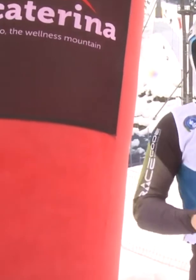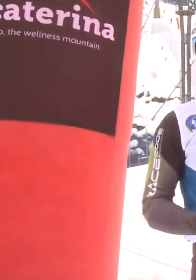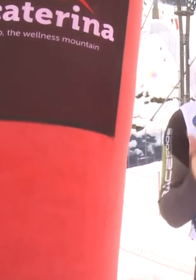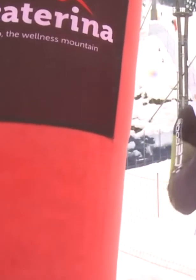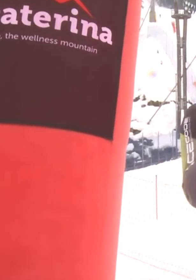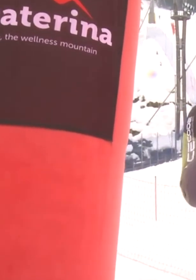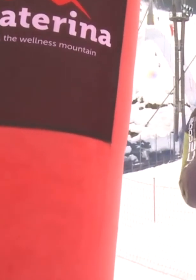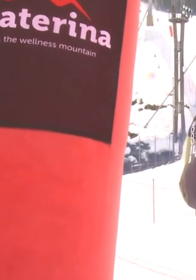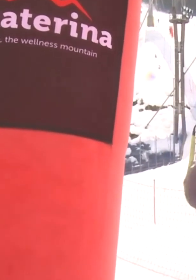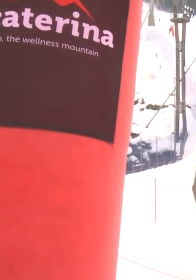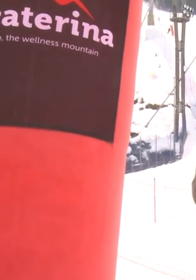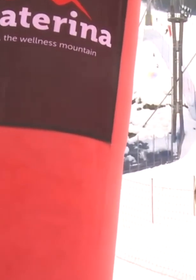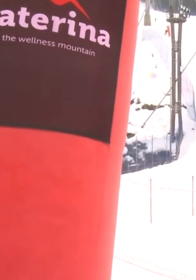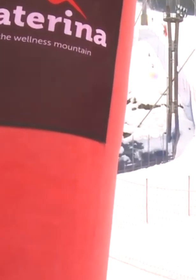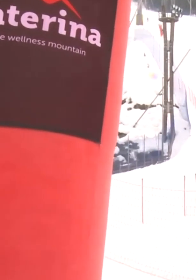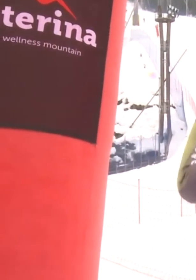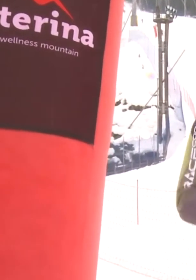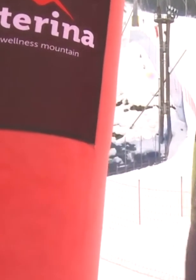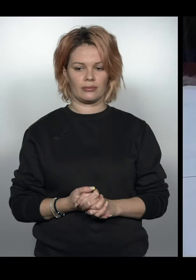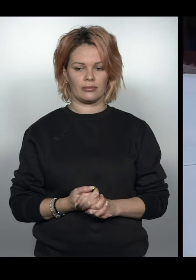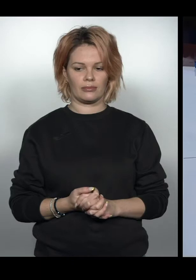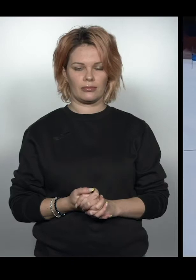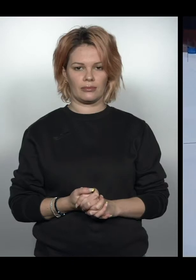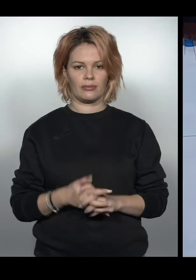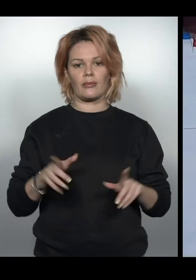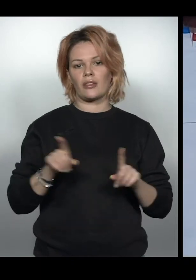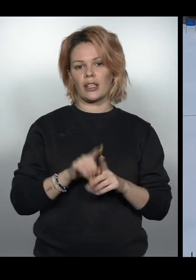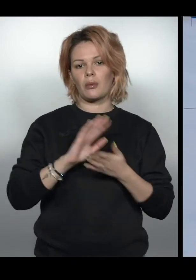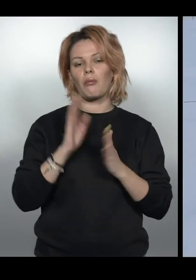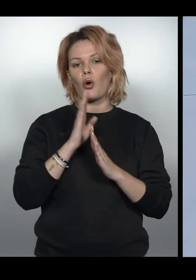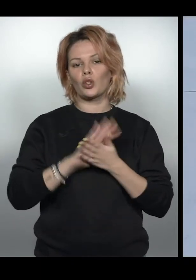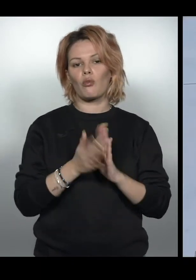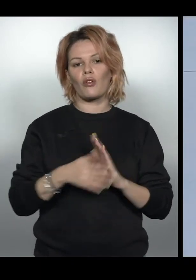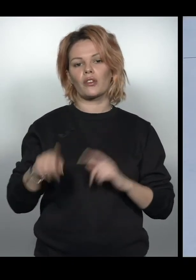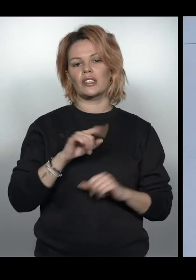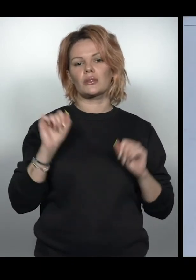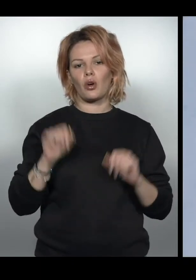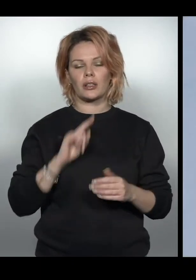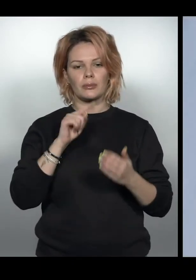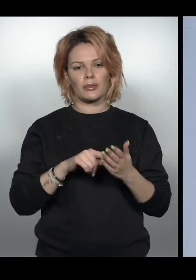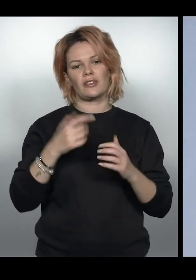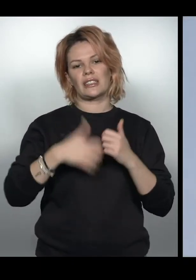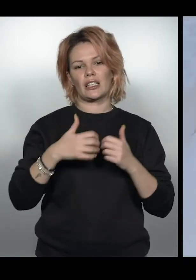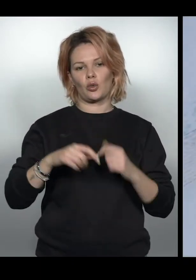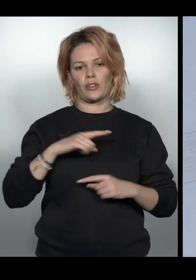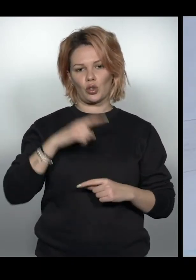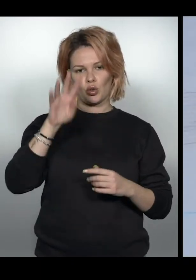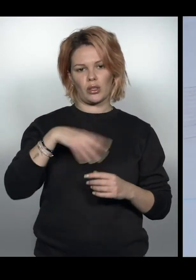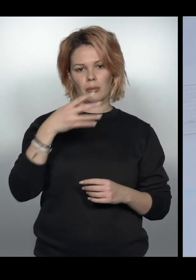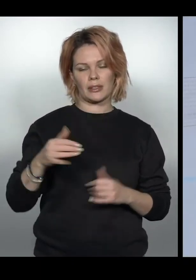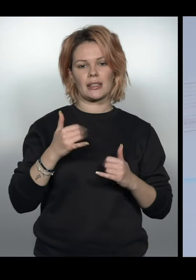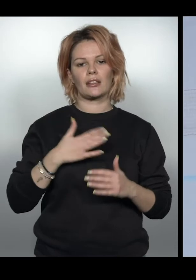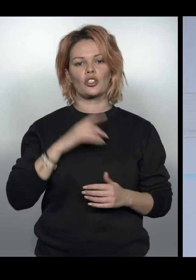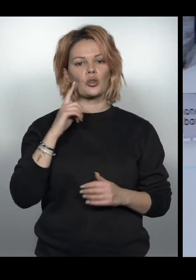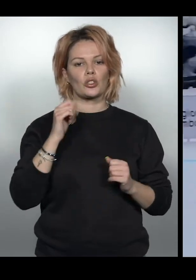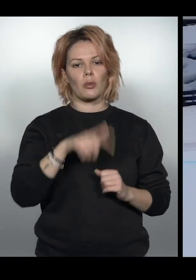Зараз у мене буде ще друга спроба. У таких погодних умовах вони зуміли заїхати всередину фінішної таблиці.